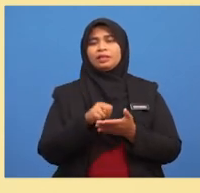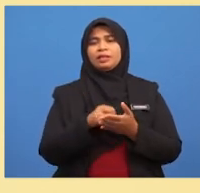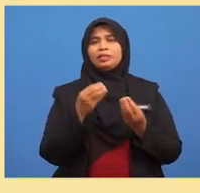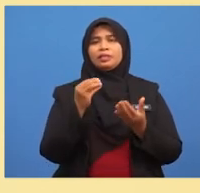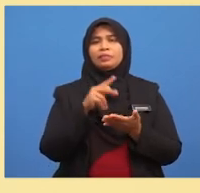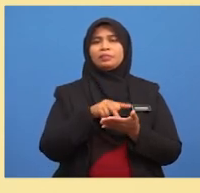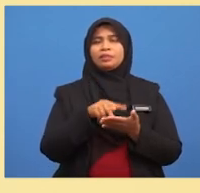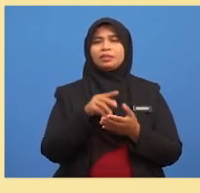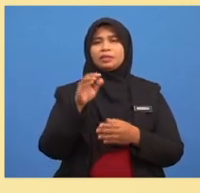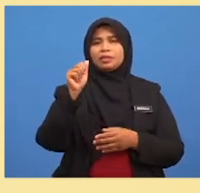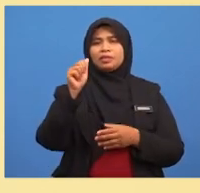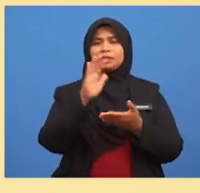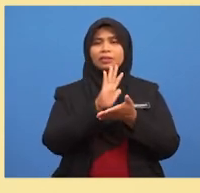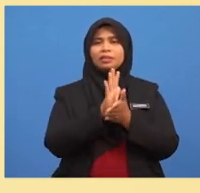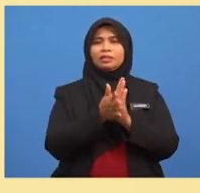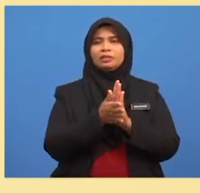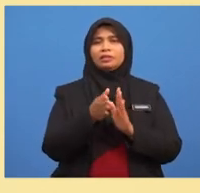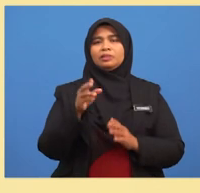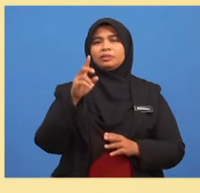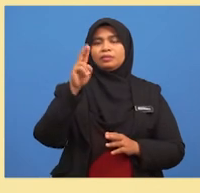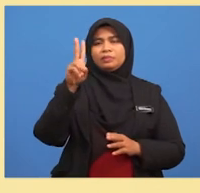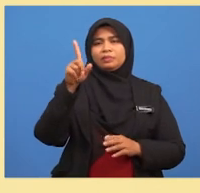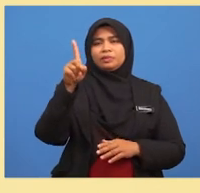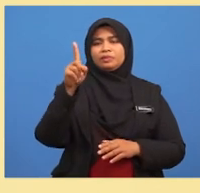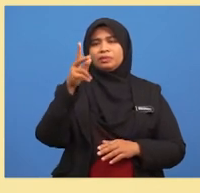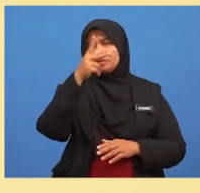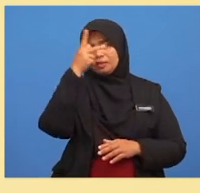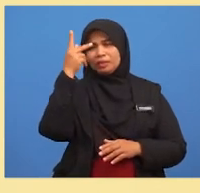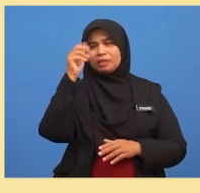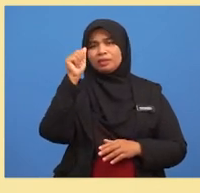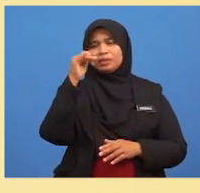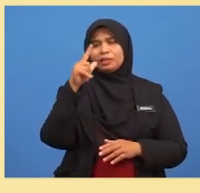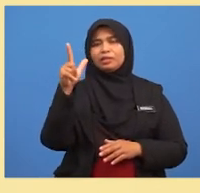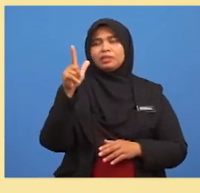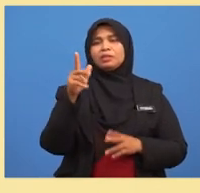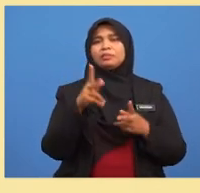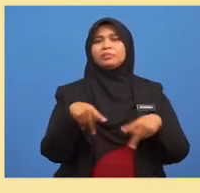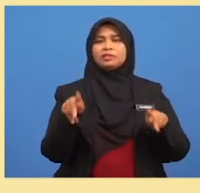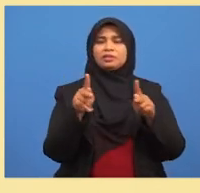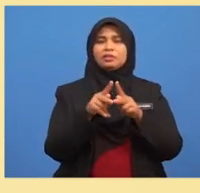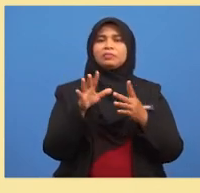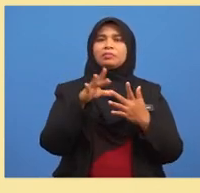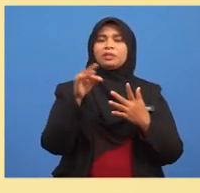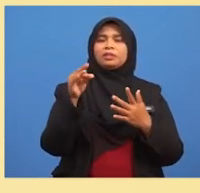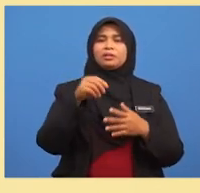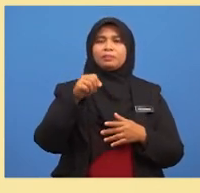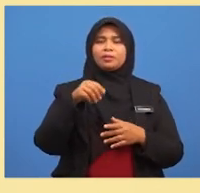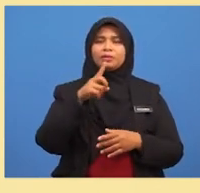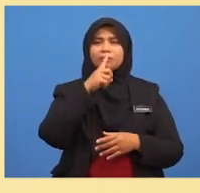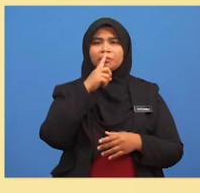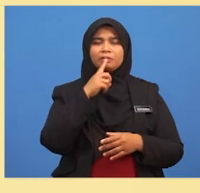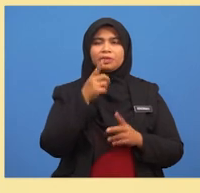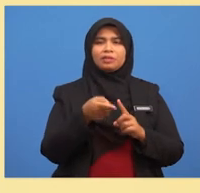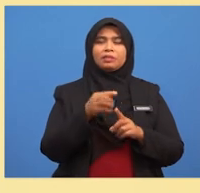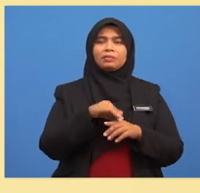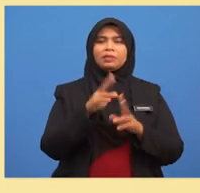menjadi 21 Kerana A ialah peristiwa memilih pen merah daripada kotak